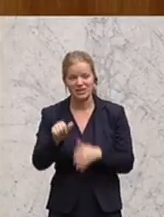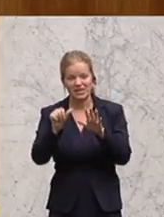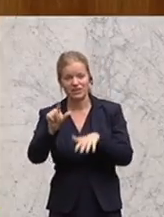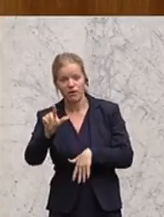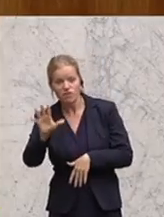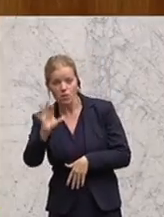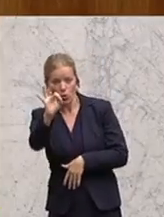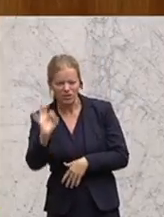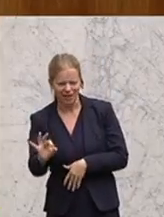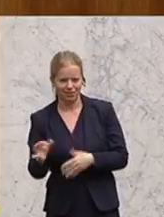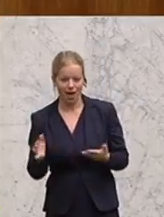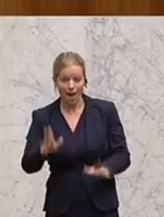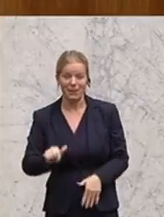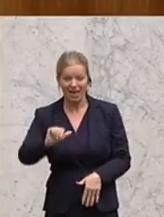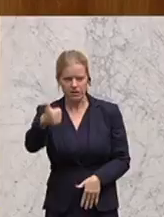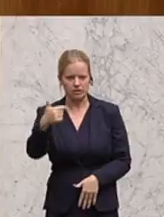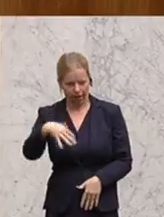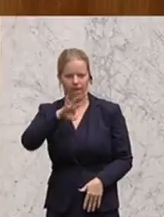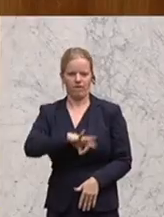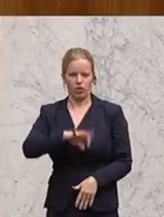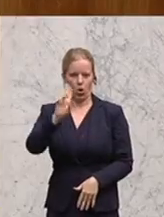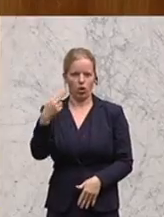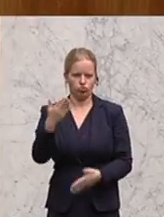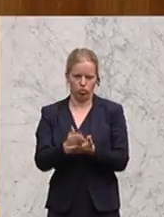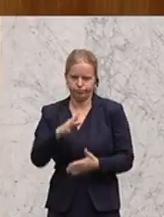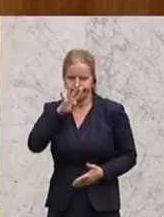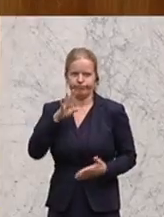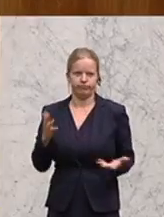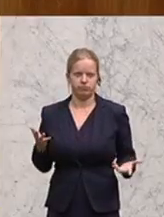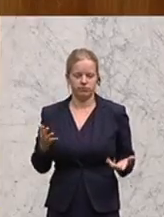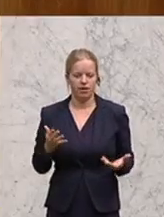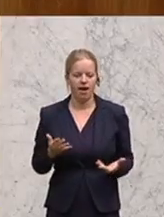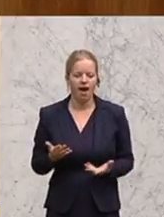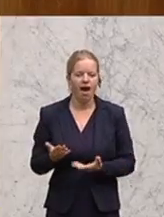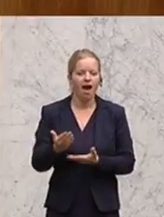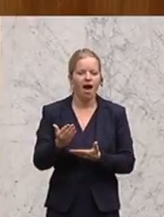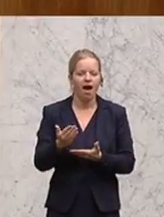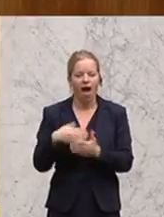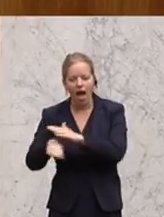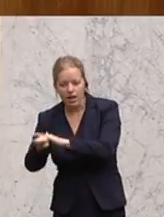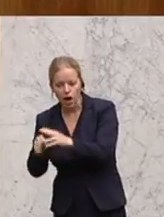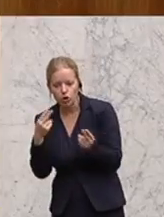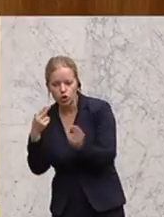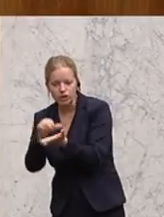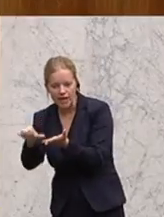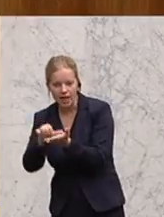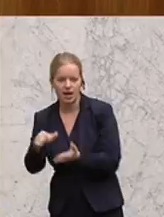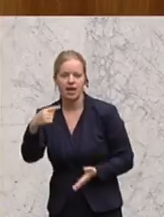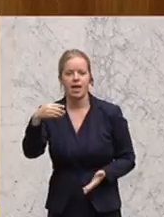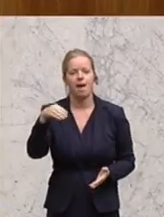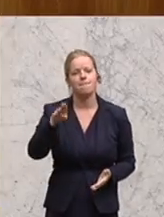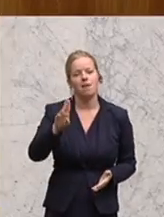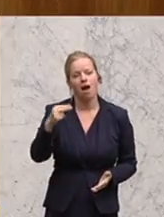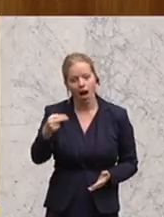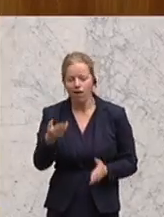Prozent und zwar ab dem ersten Gewinneuro konfrontiert. Einlagenrückzahlungen von GmbHs werden steuerlich erschwert.